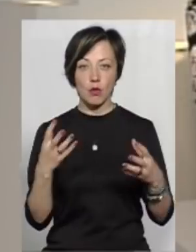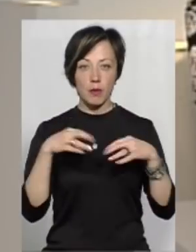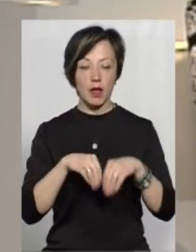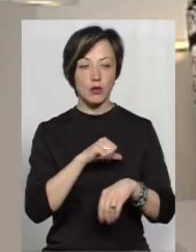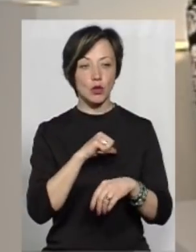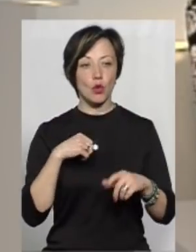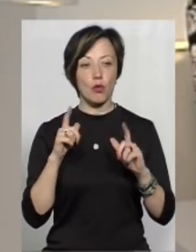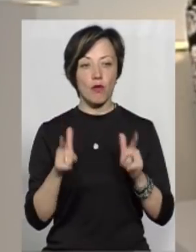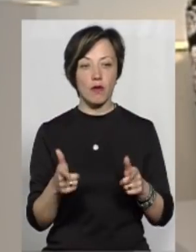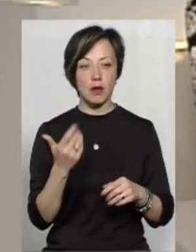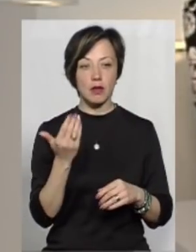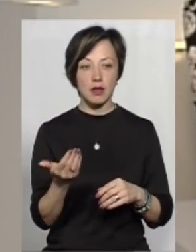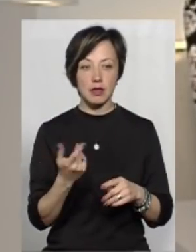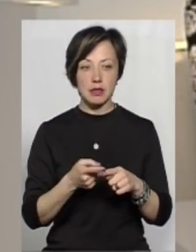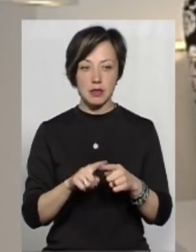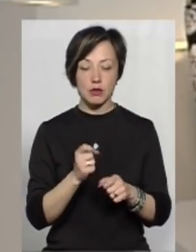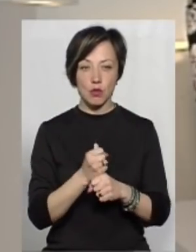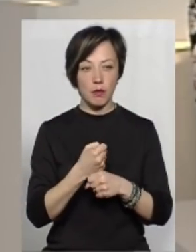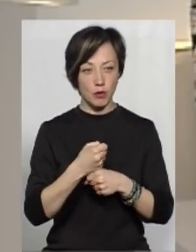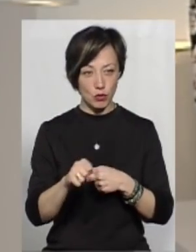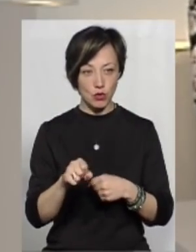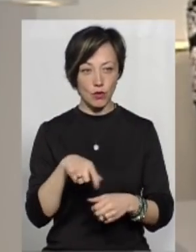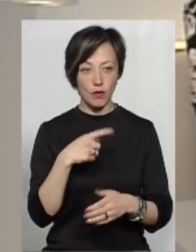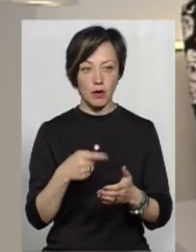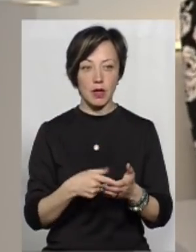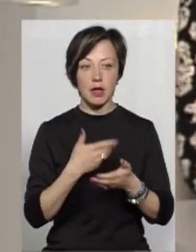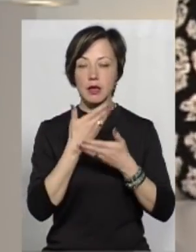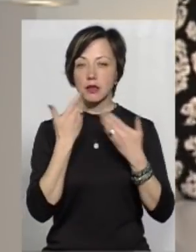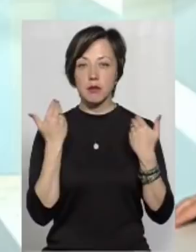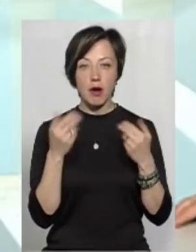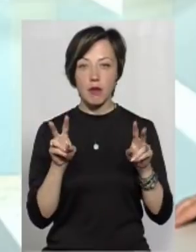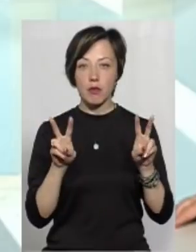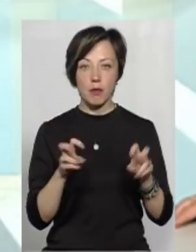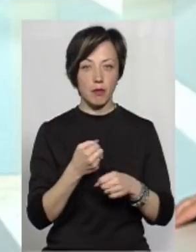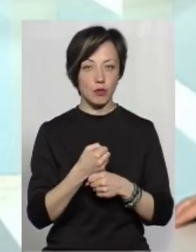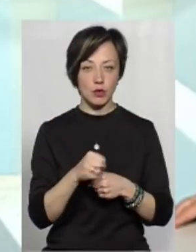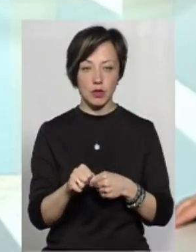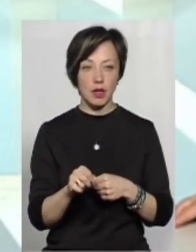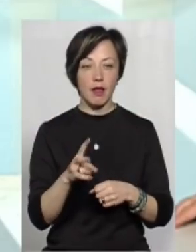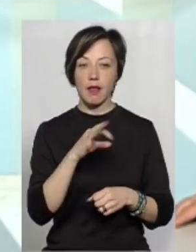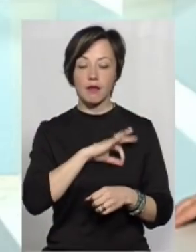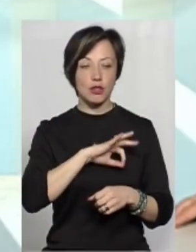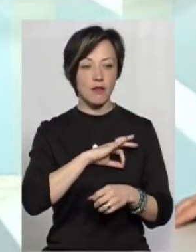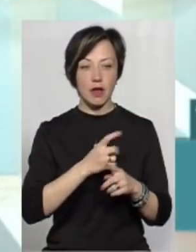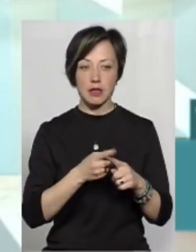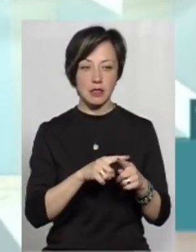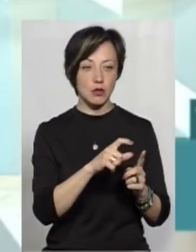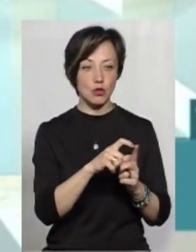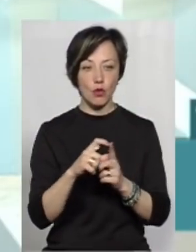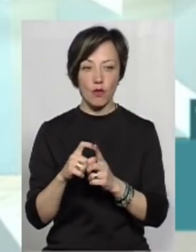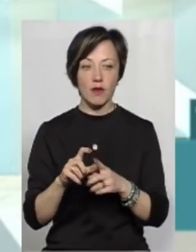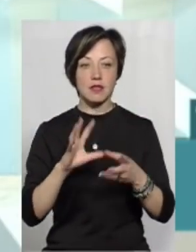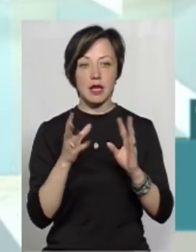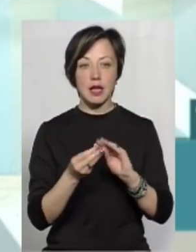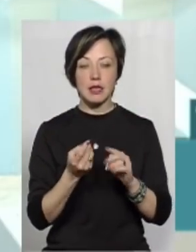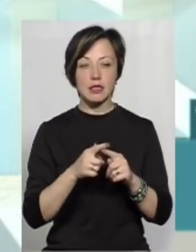добровільно, це зроблять примусово? Немає поняття примусово. Не вживайте це слово. Тому